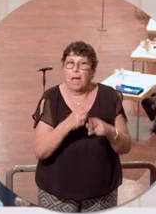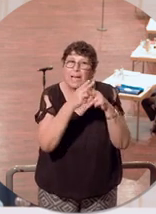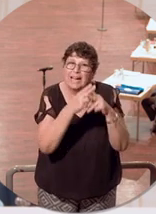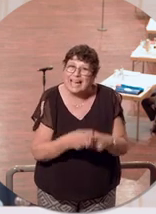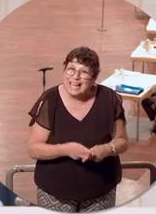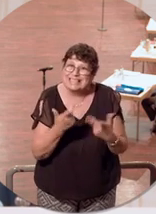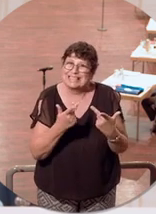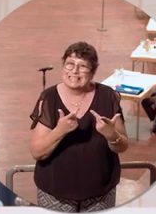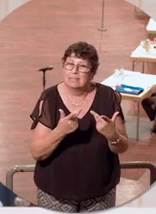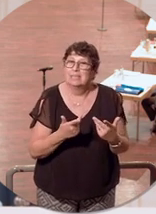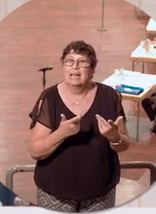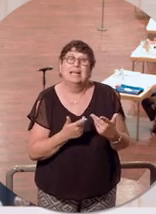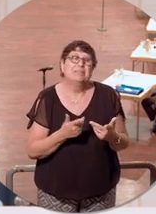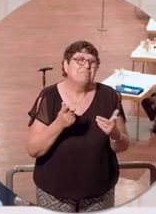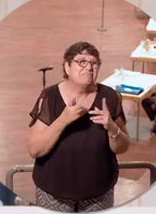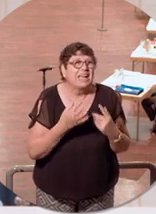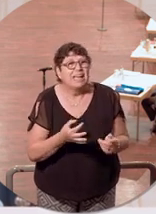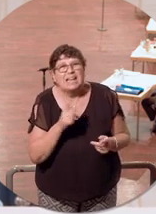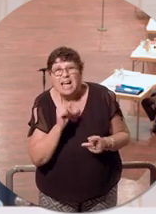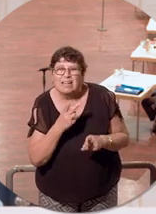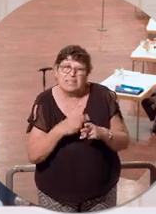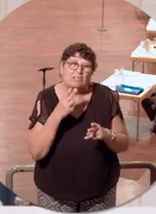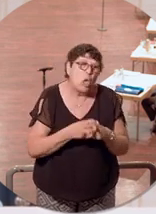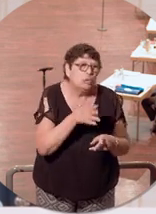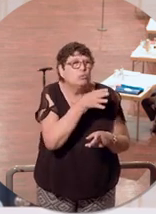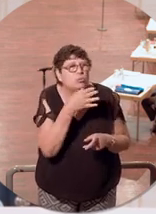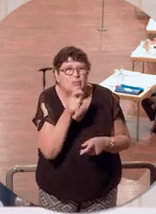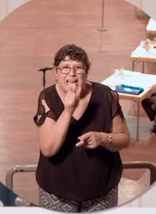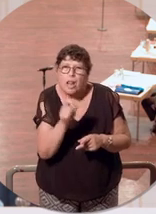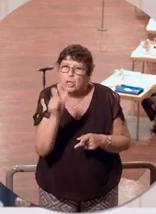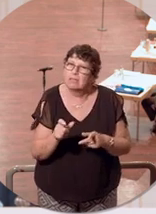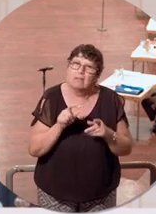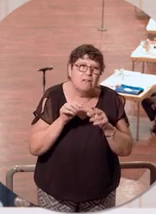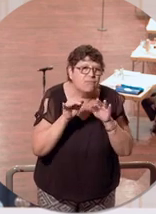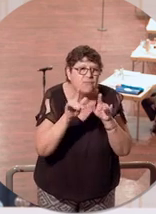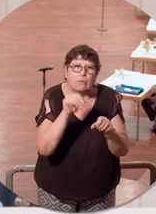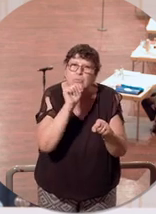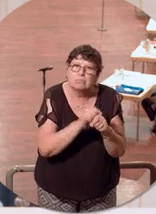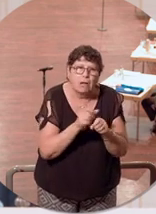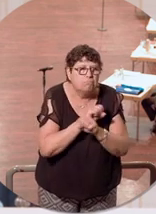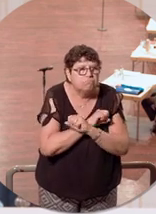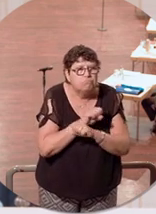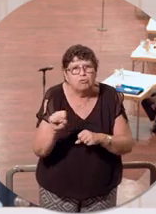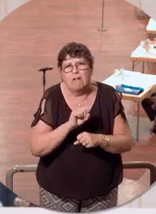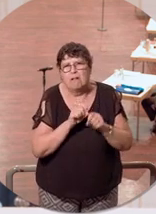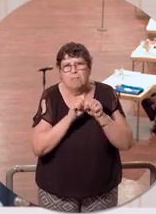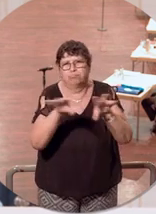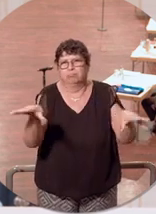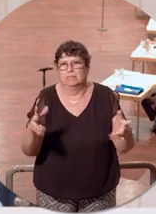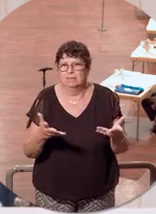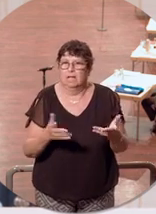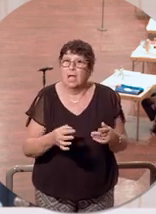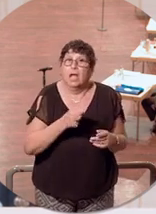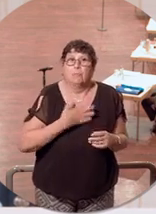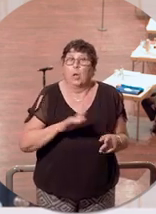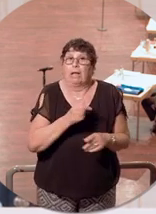bildet immer noch eine hinreichend kritische Masse, in der sich das Virus jederzeit wieder vermehrt ausbreiten kann. Ich will auch an dieser Stelle nicht Ängste